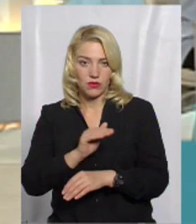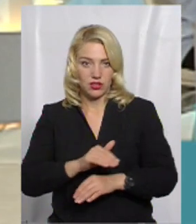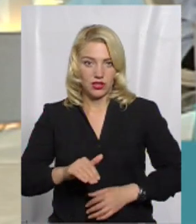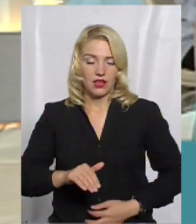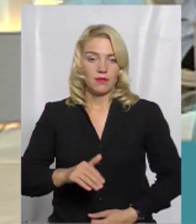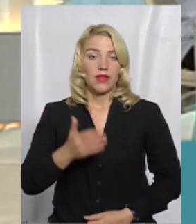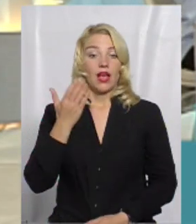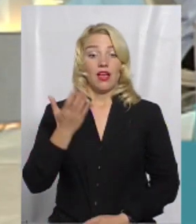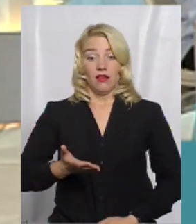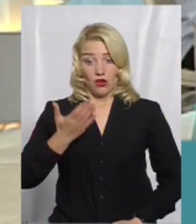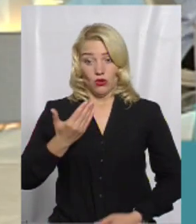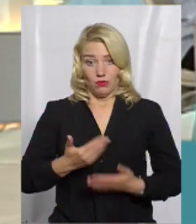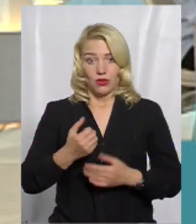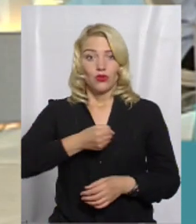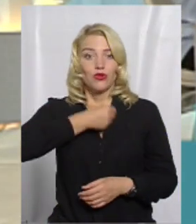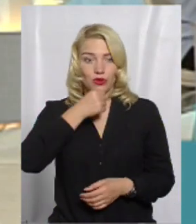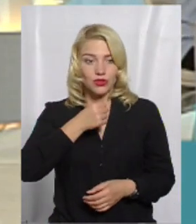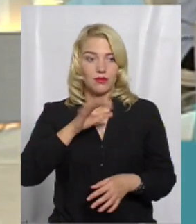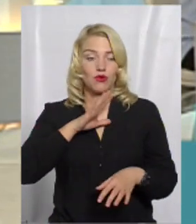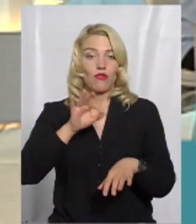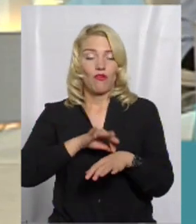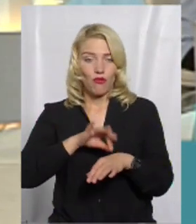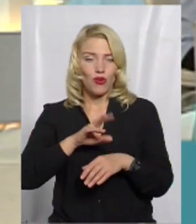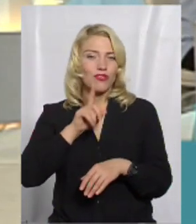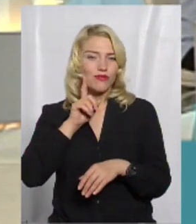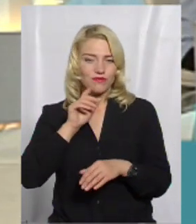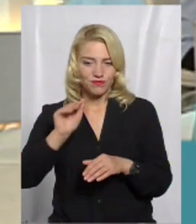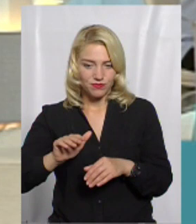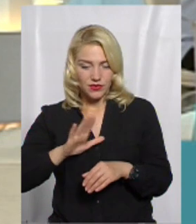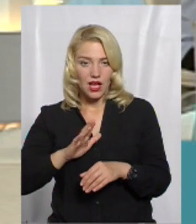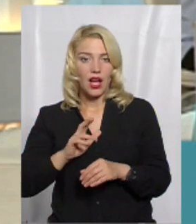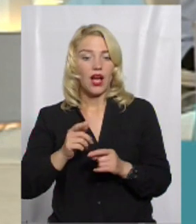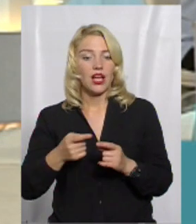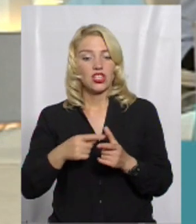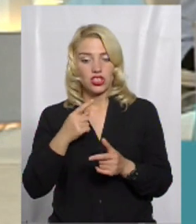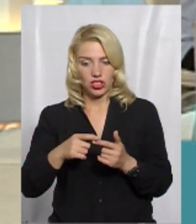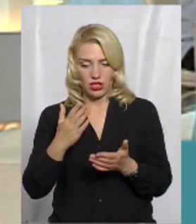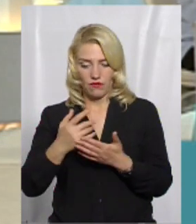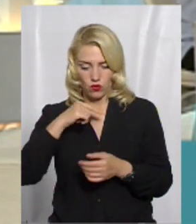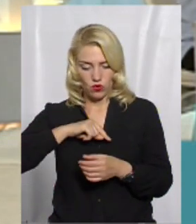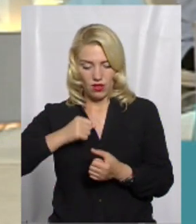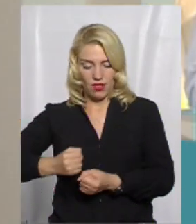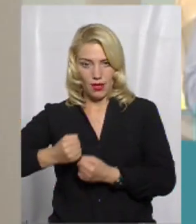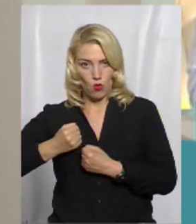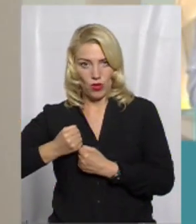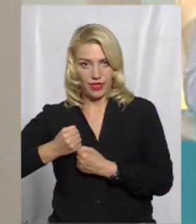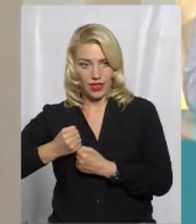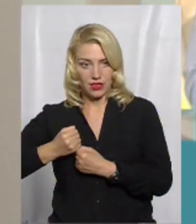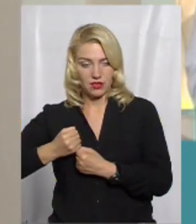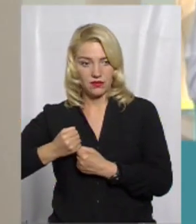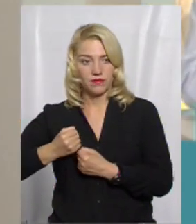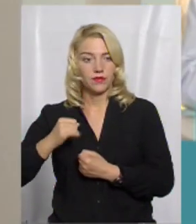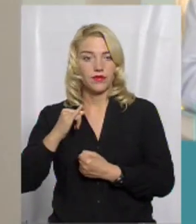дорослий хворів в юному віці, чи набуває він імунітету і